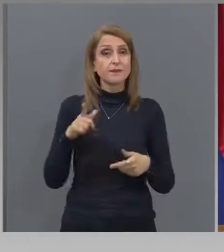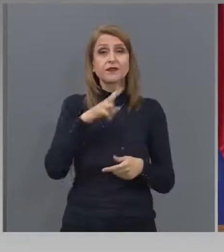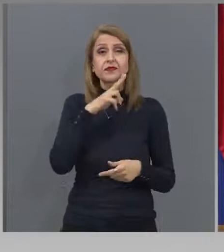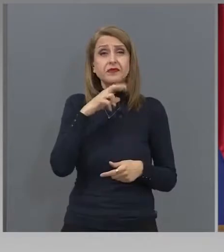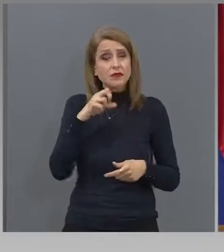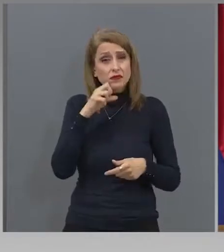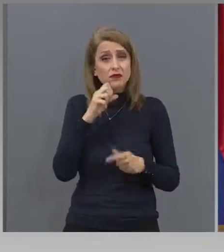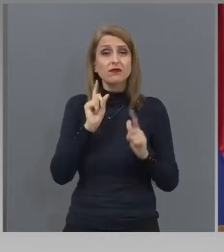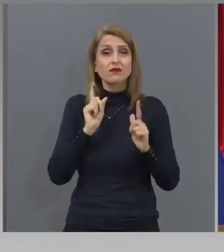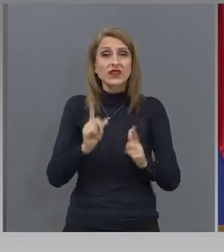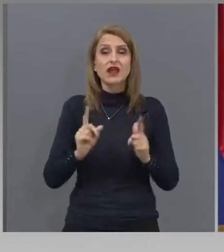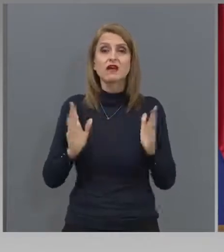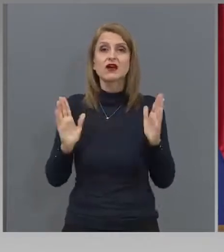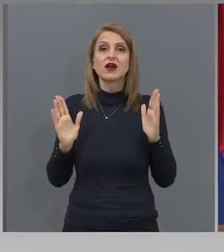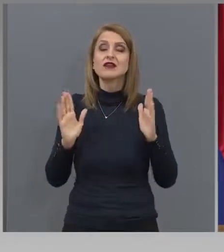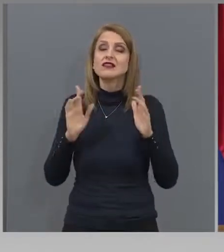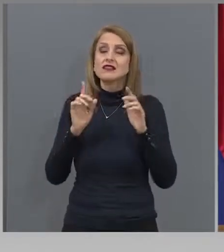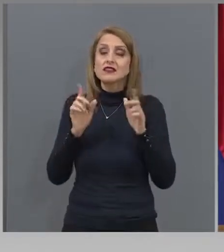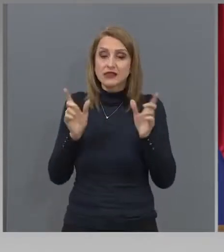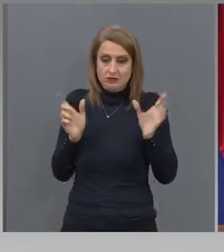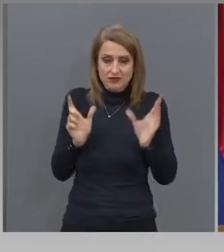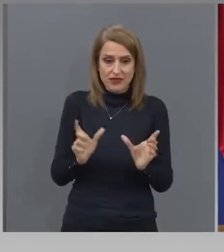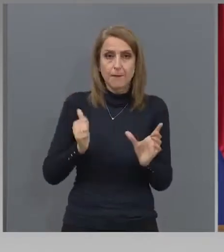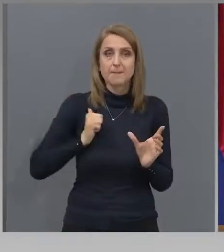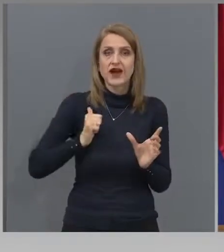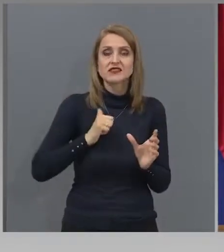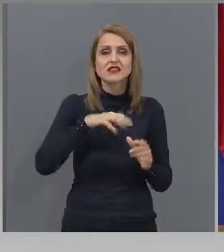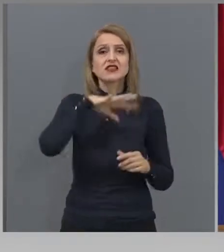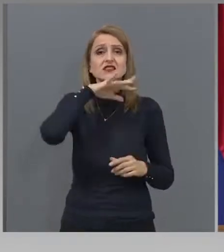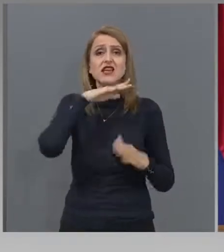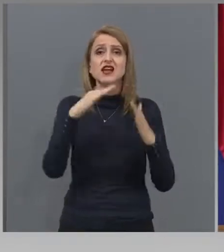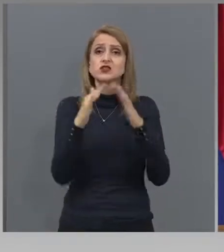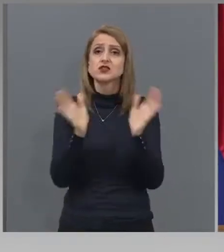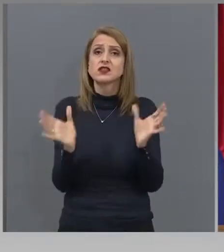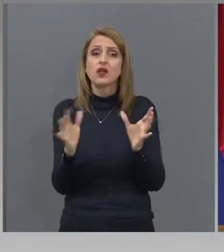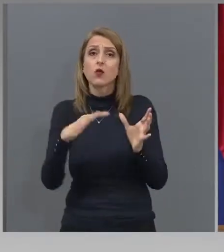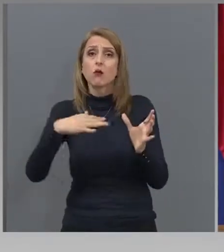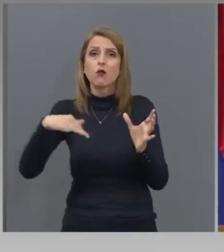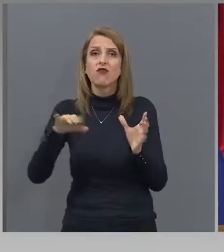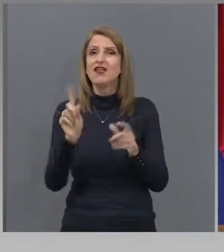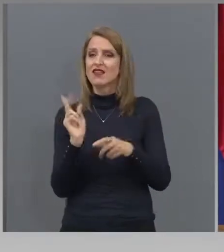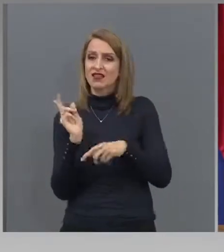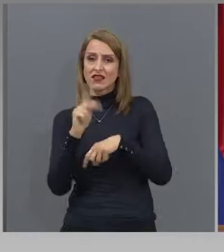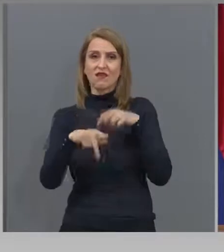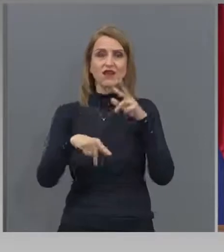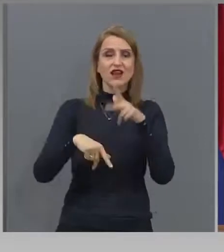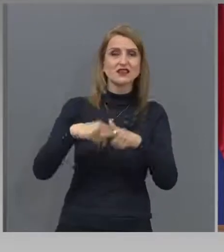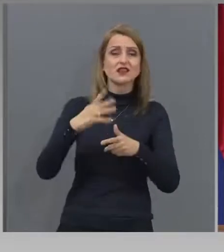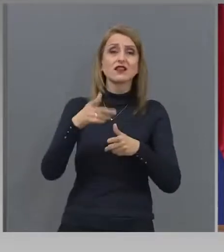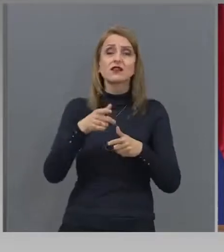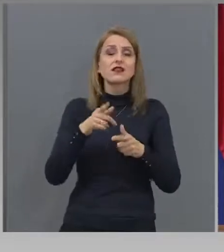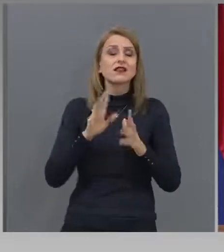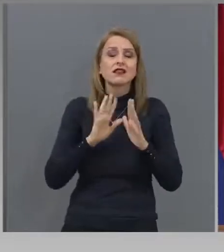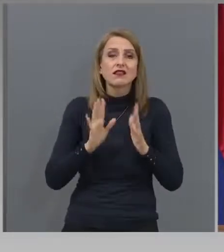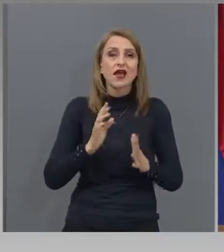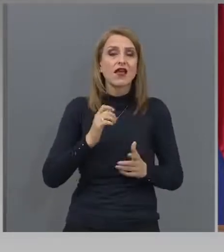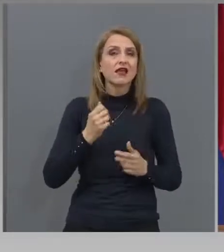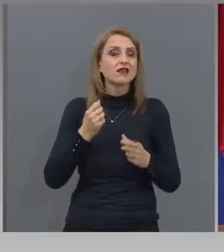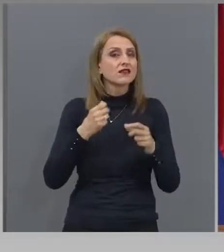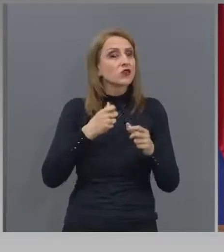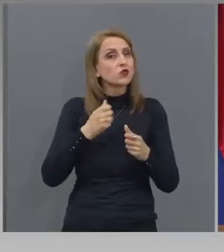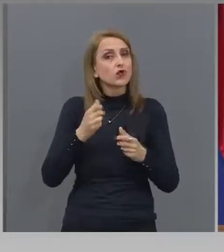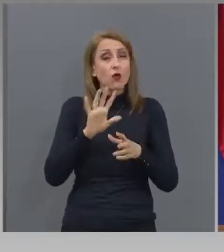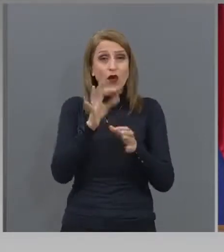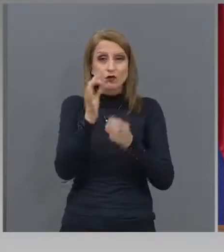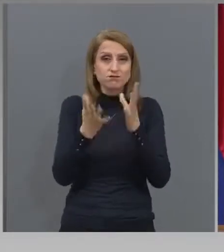достъпа до старческите домове. Защото това са ни най-уязвимите хора. Това е, виждате, като пламне,